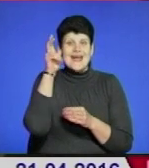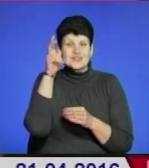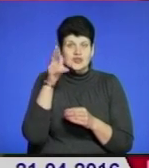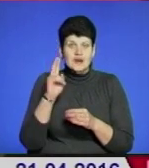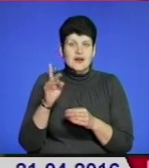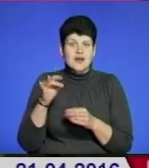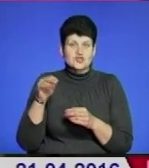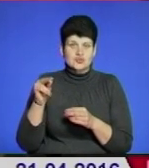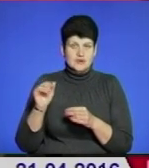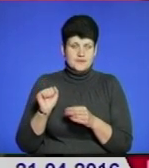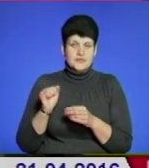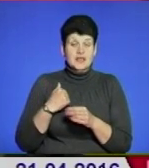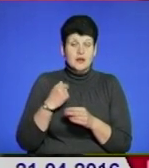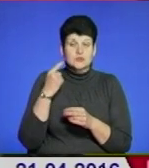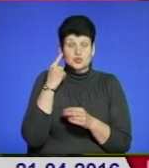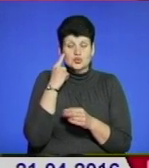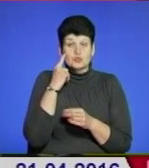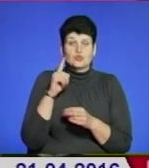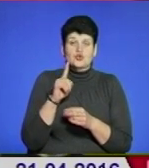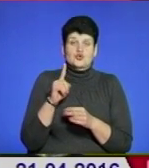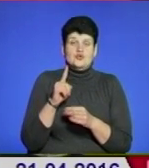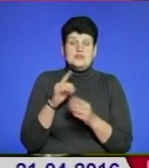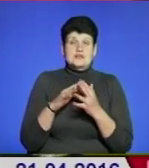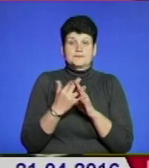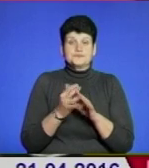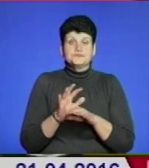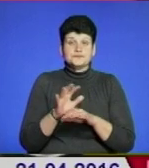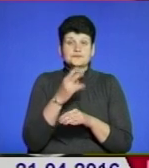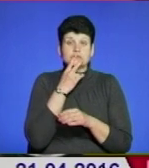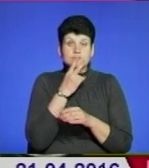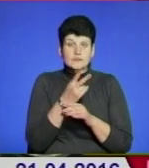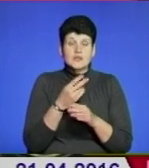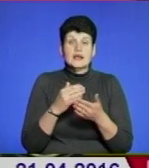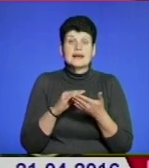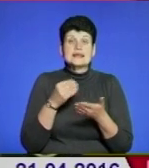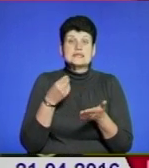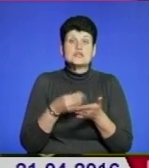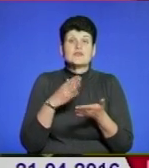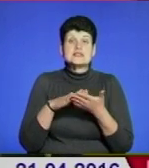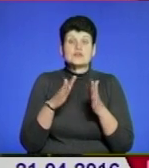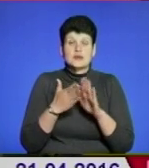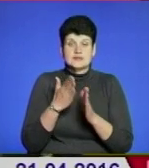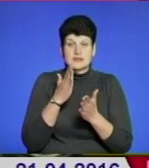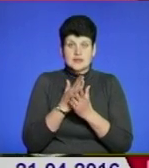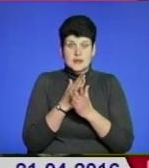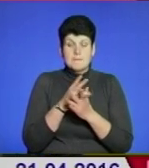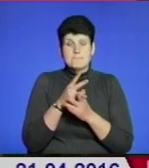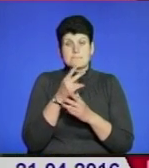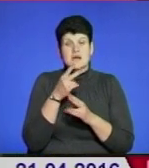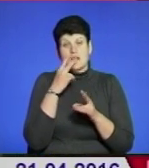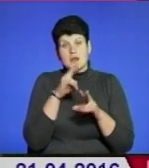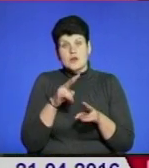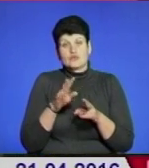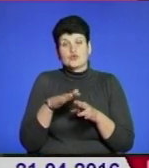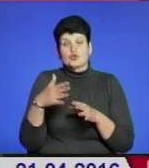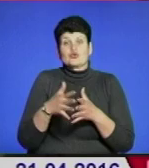питання. Я думаю, що аграрії, бачучи, яка цінова ситуація склалася, десь переглянуть і в сторону збільшення посівних